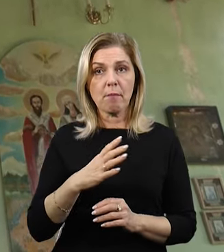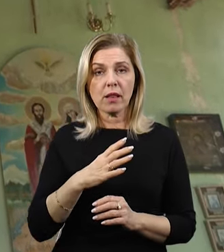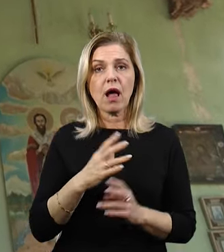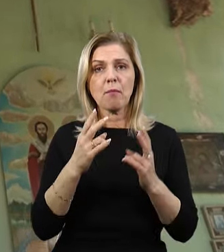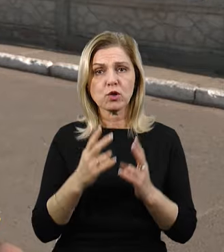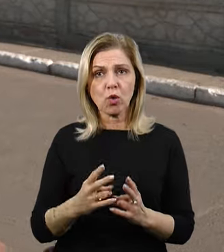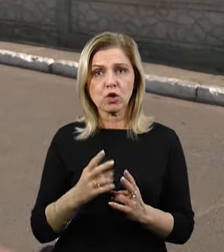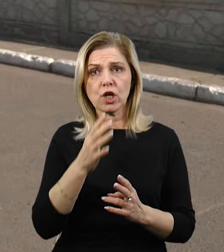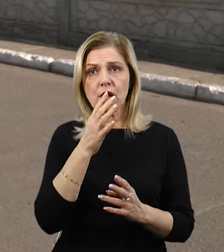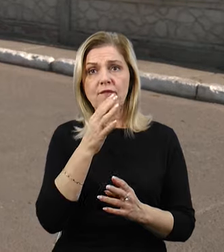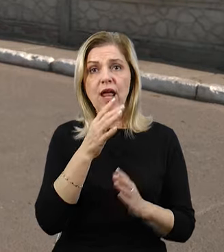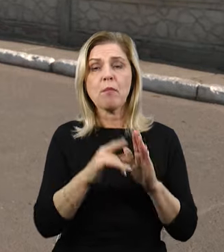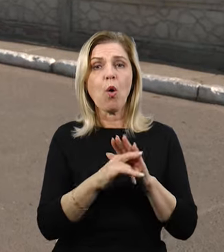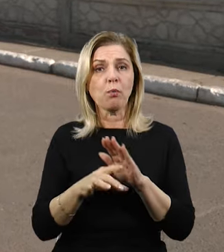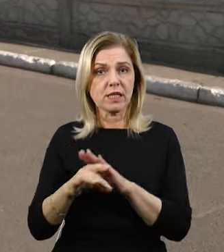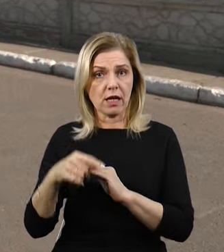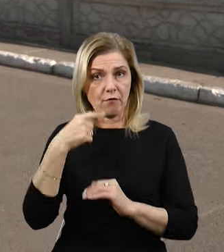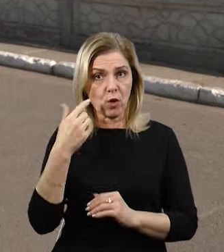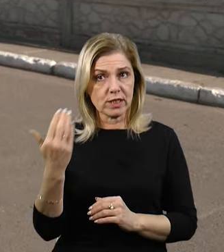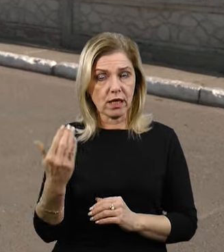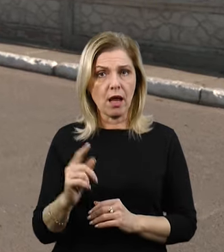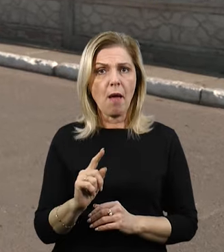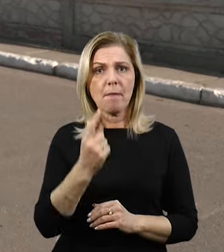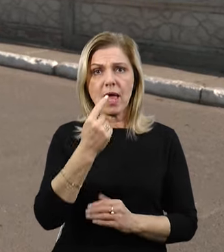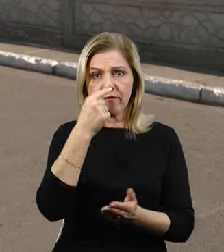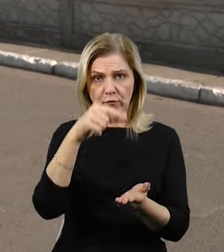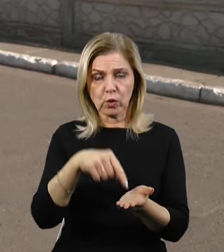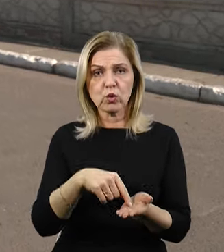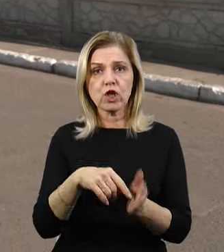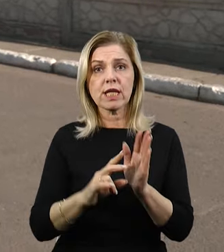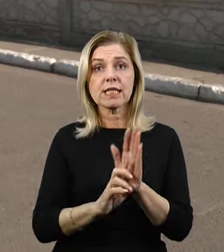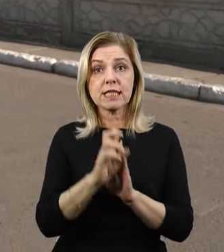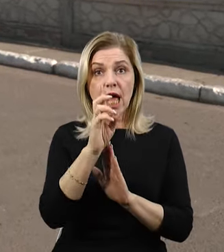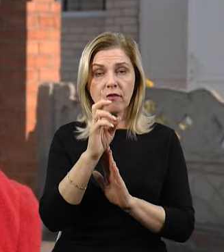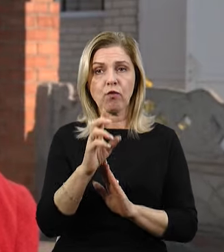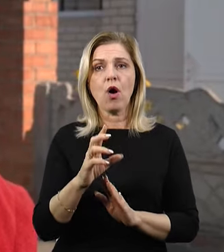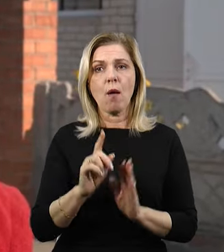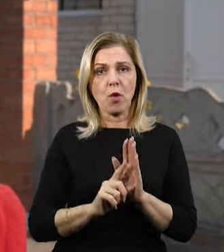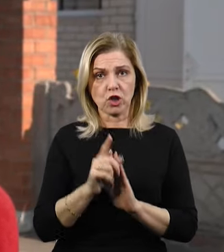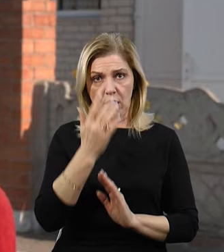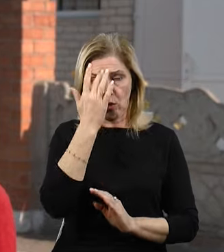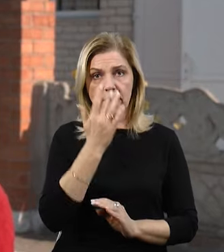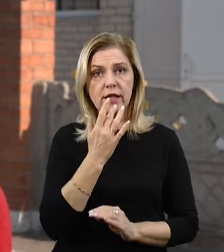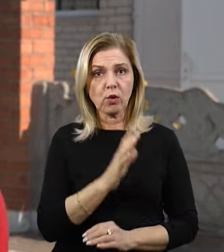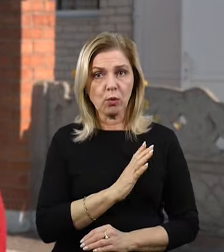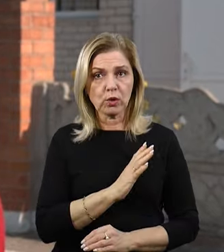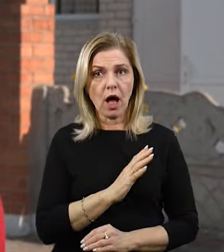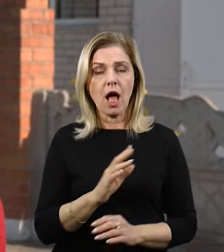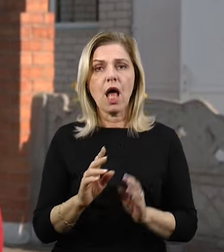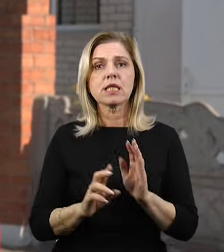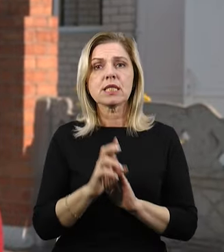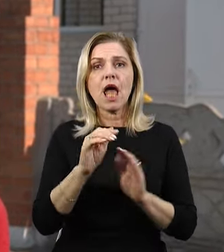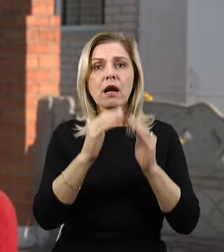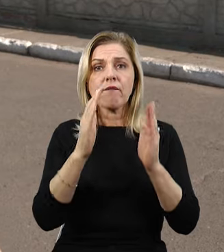обстрілів. Перві обстріли були, що влучення в церкву, на початку літа. Як отець Андрій говорив, що церква була